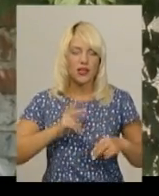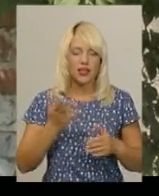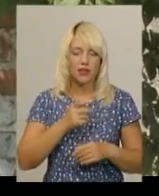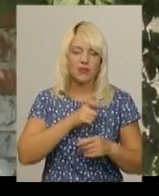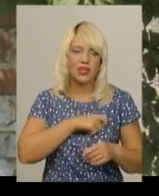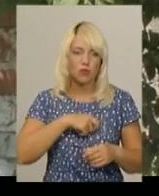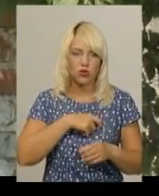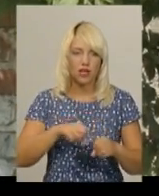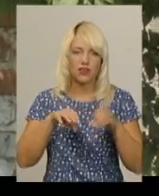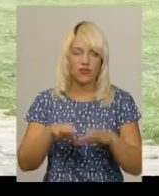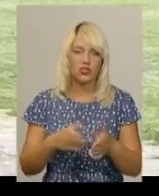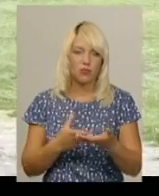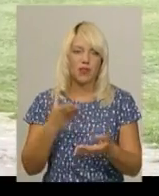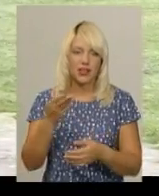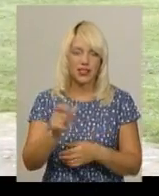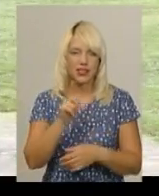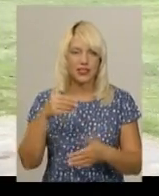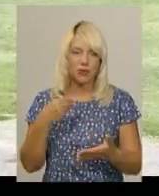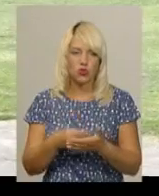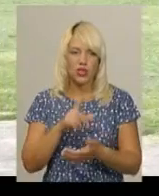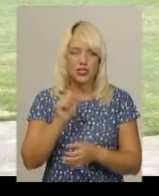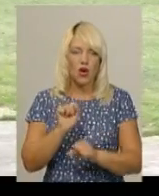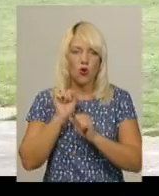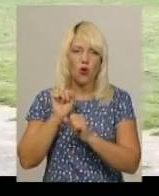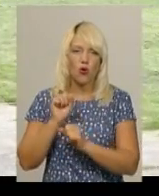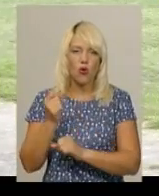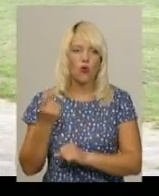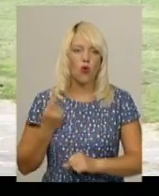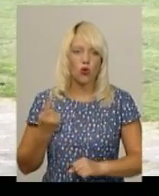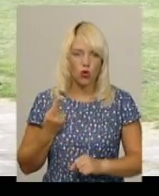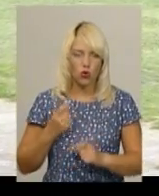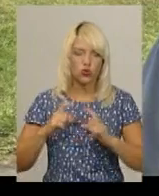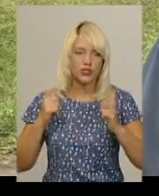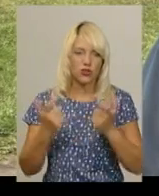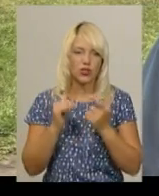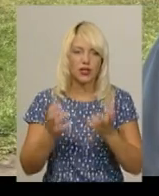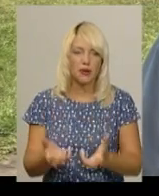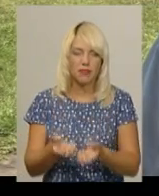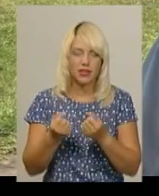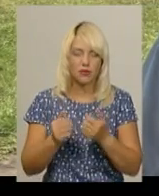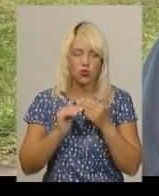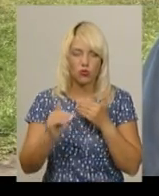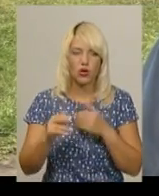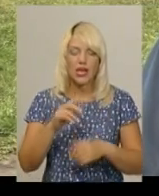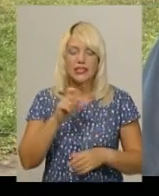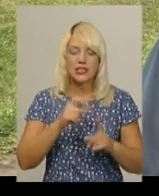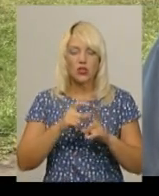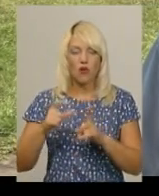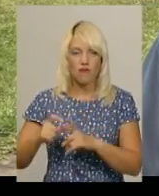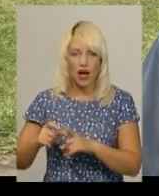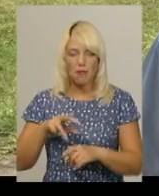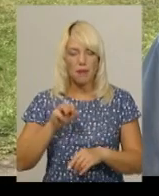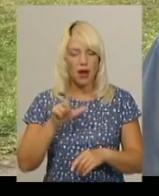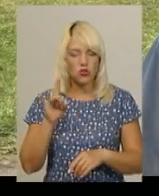вирішили платити з бюджету за охорону стадіону та підтримку футбольного поля. За словами Олександра Мазура, про порятунок